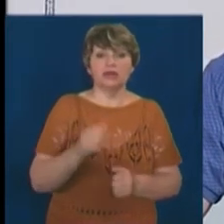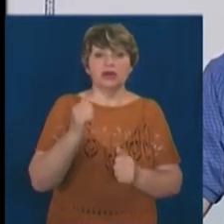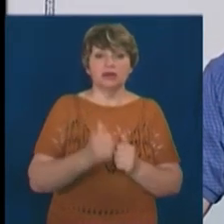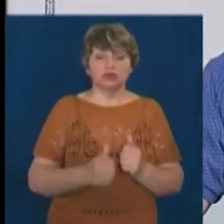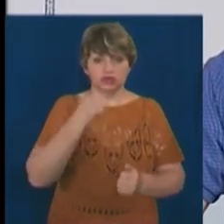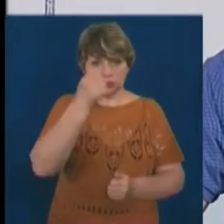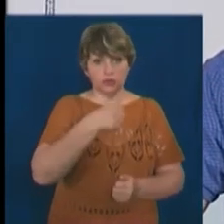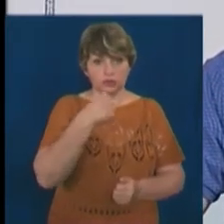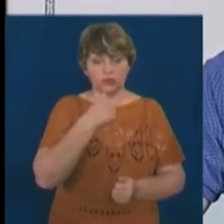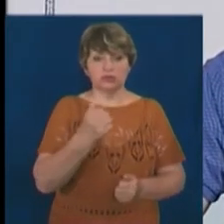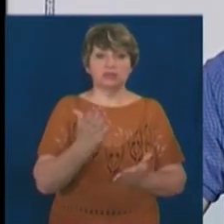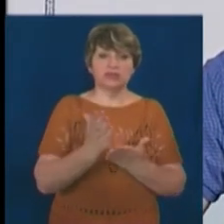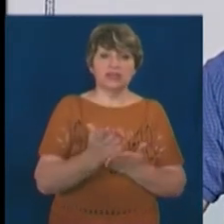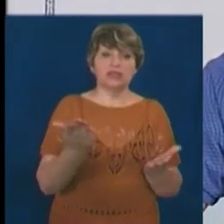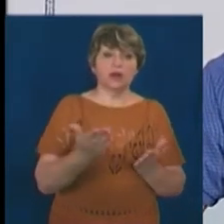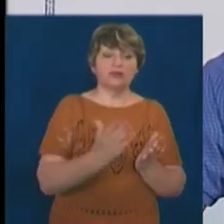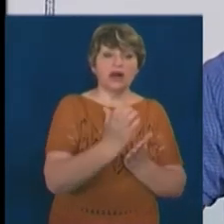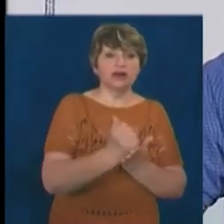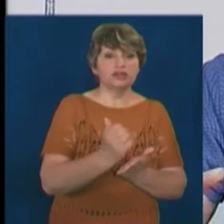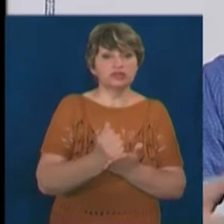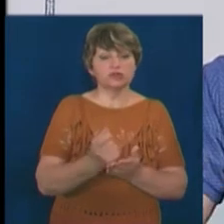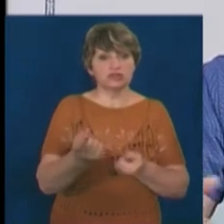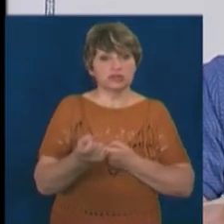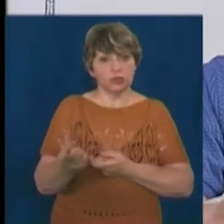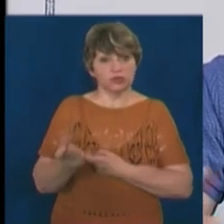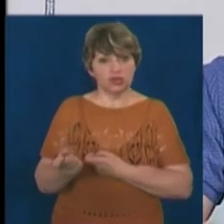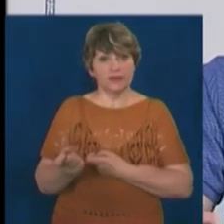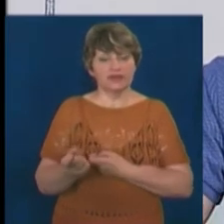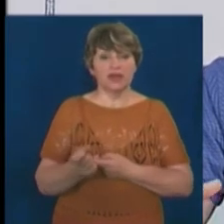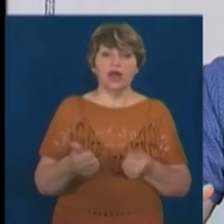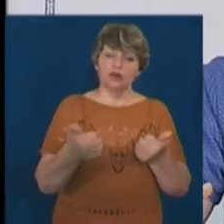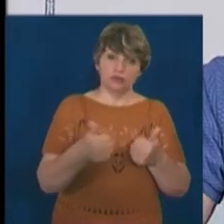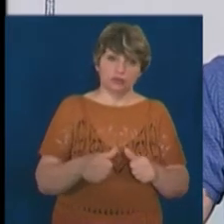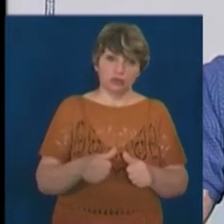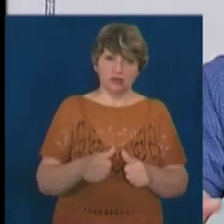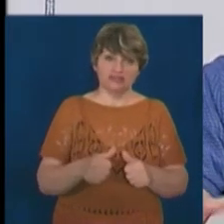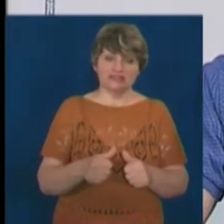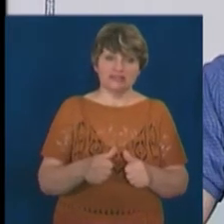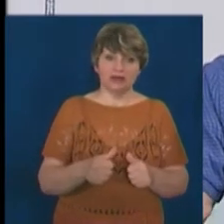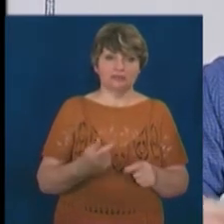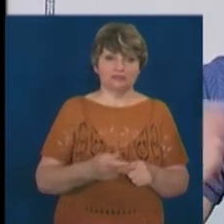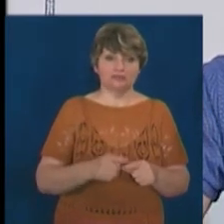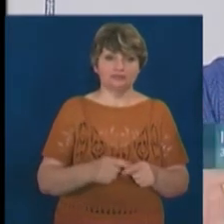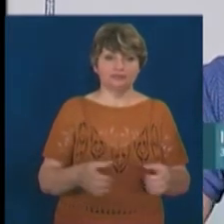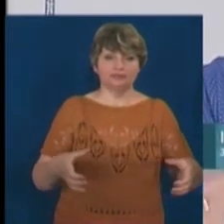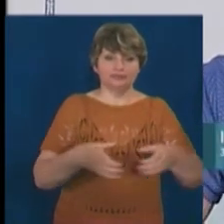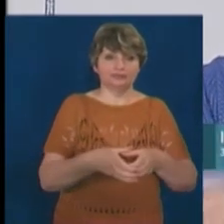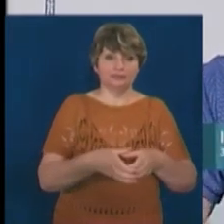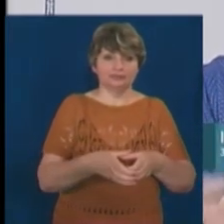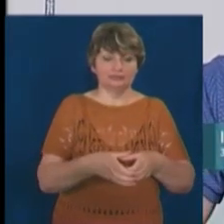роком якийсь ресурс залучати. І таким чином формується ядерний реактор, де